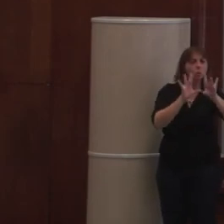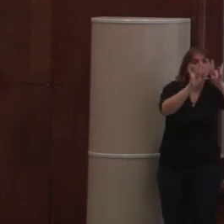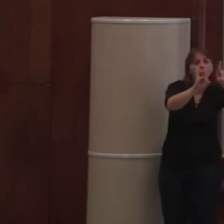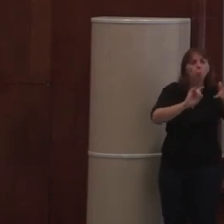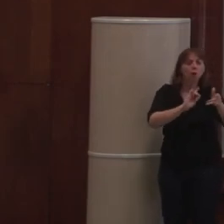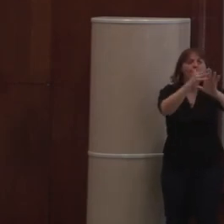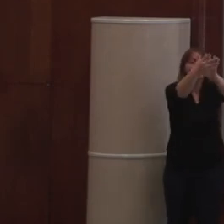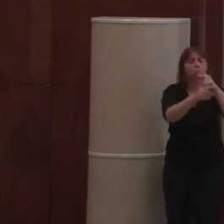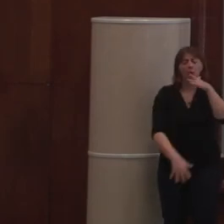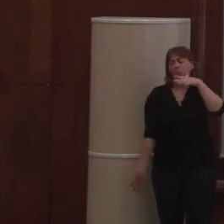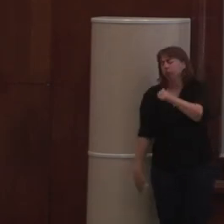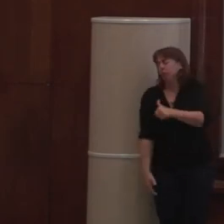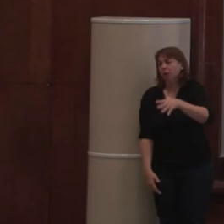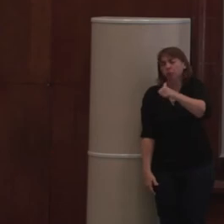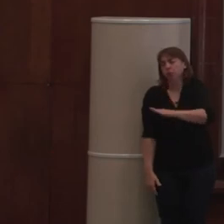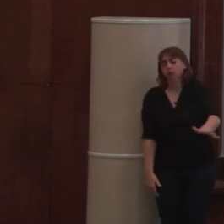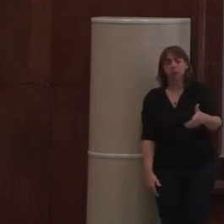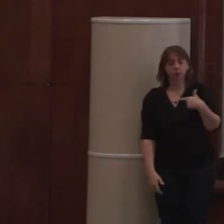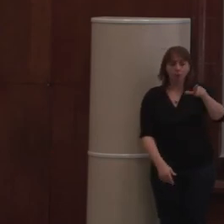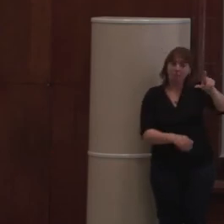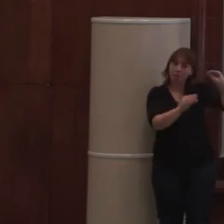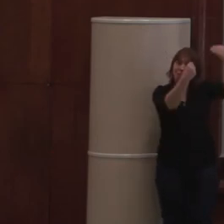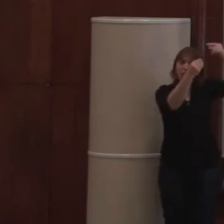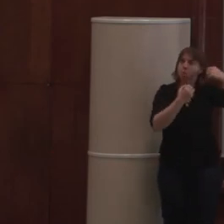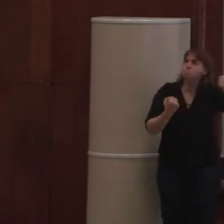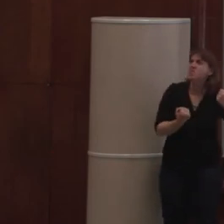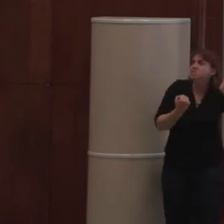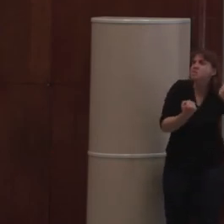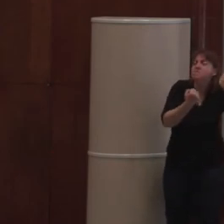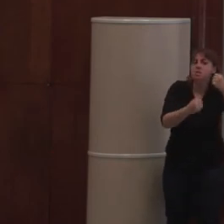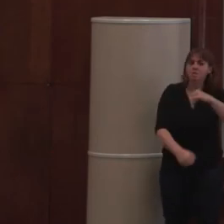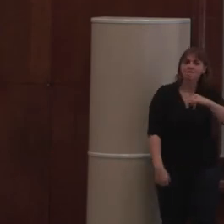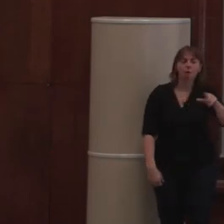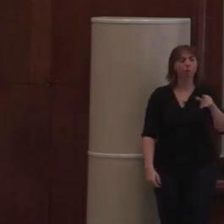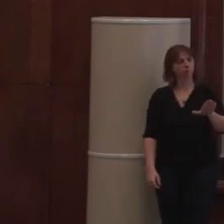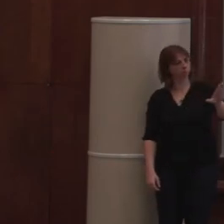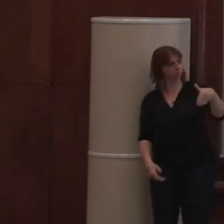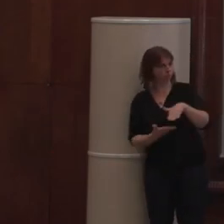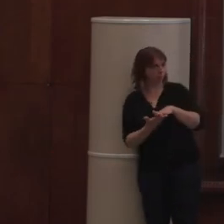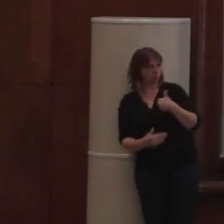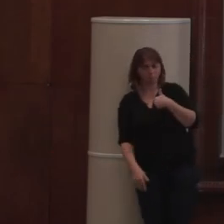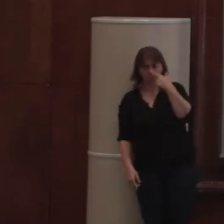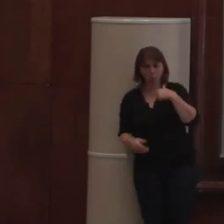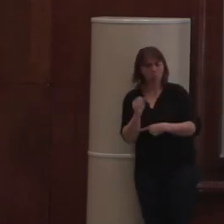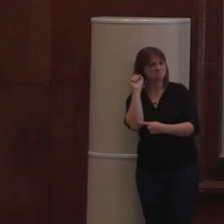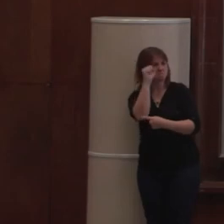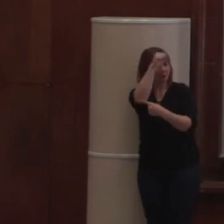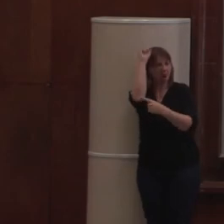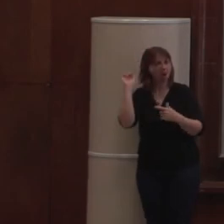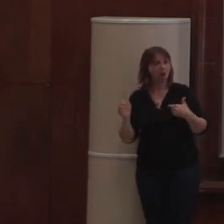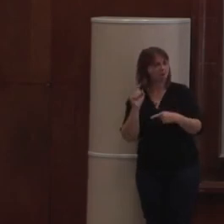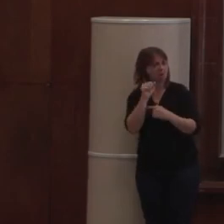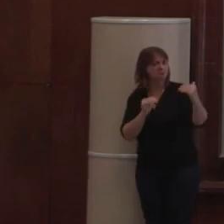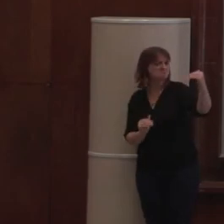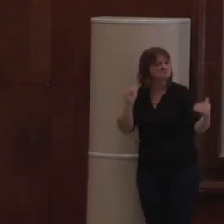évoluer tout ça dynamiquement. Ça n'est pas du tout prévu. Pourtant, ils le vendent, ça se vend. Nous, fait 100 fois mieux. 100 fois mieux. Et alors,